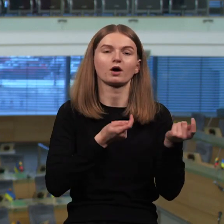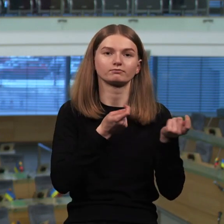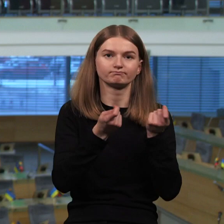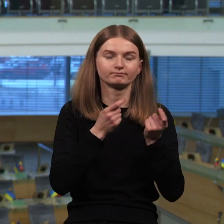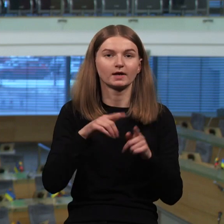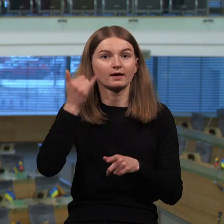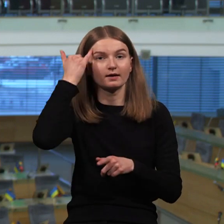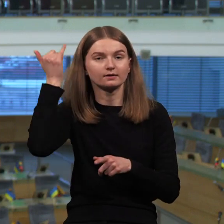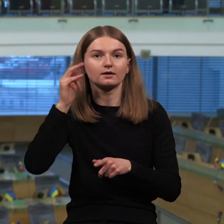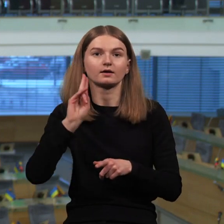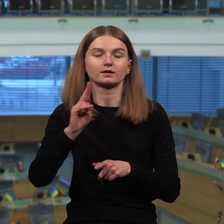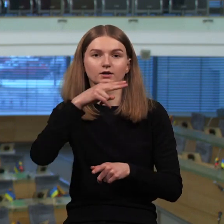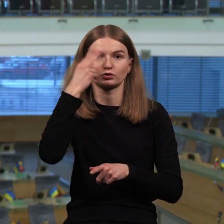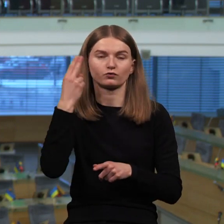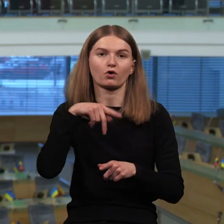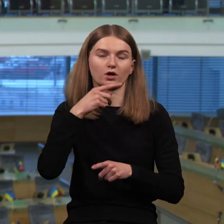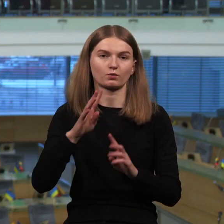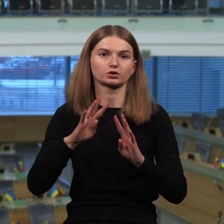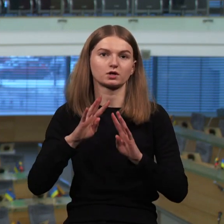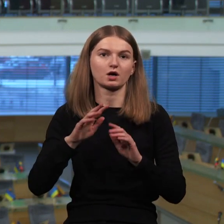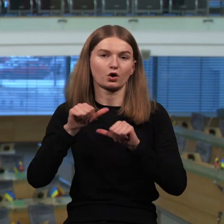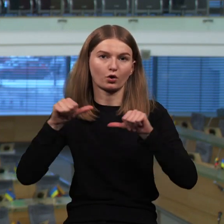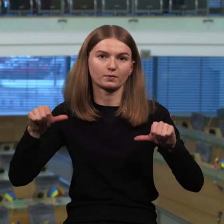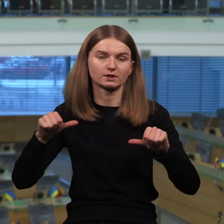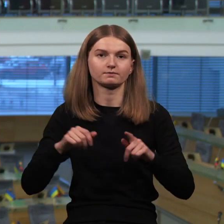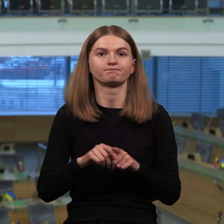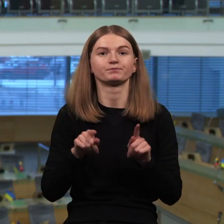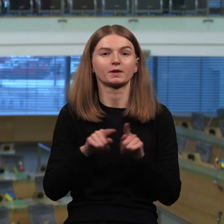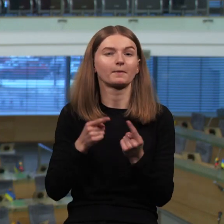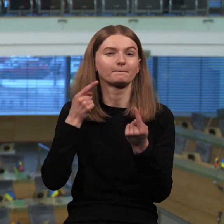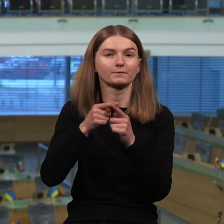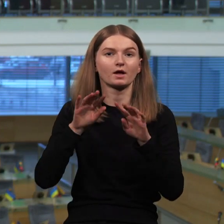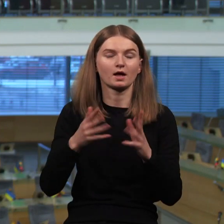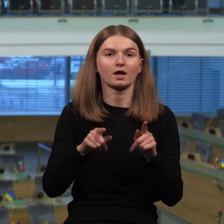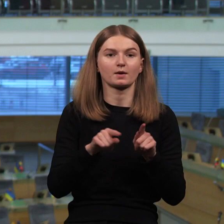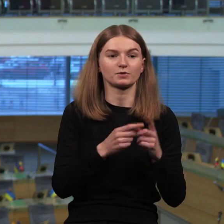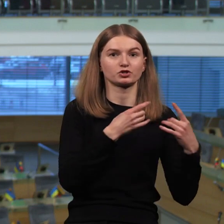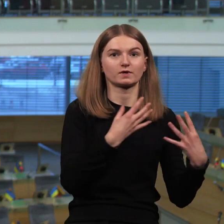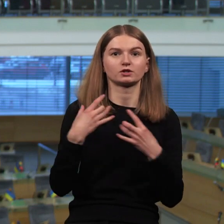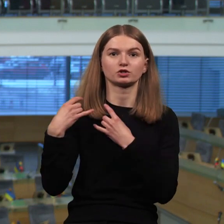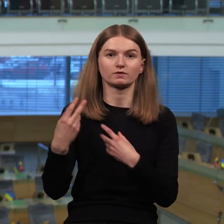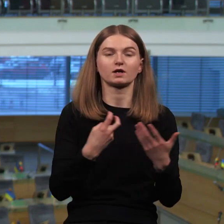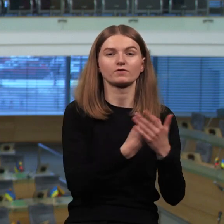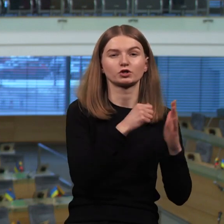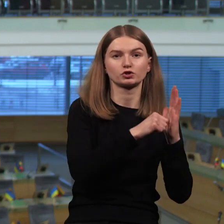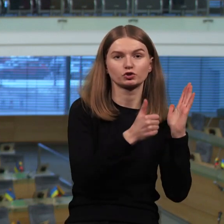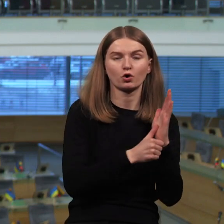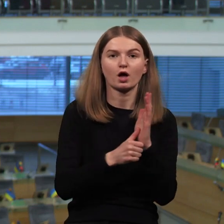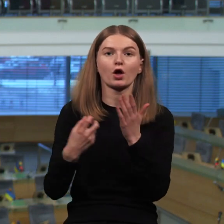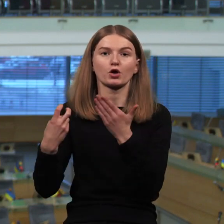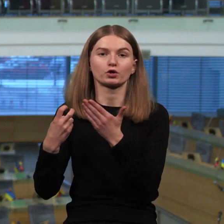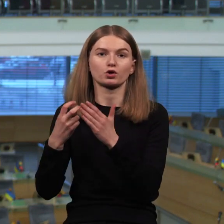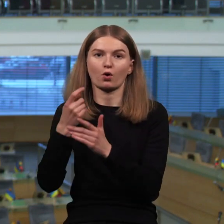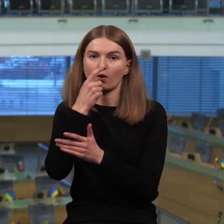Lietuvių kalbos komisija, taip įprasmenamas ir laikotarpis tarp dviejų valstybinių švenčių – Basario 16 ir Kovo